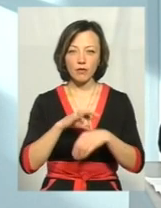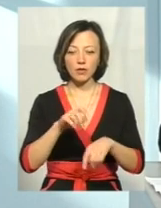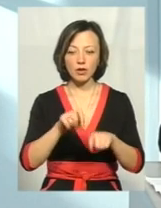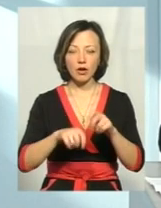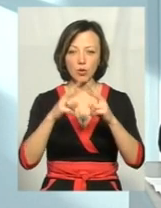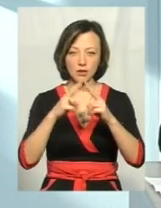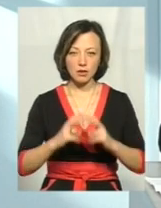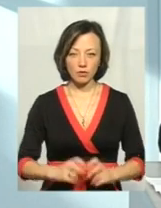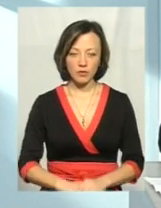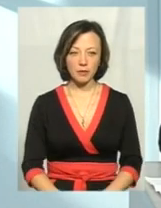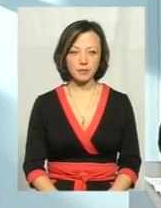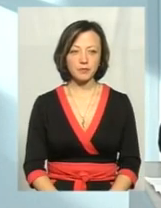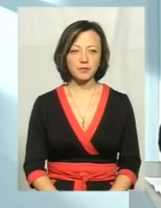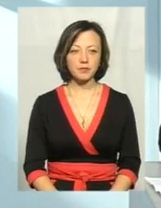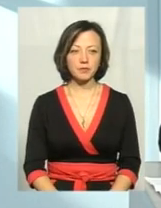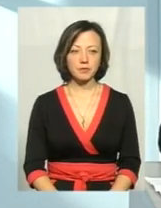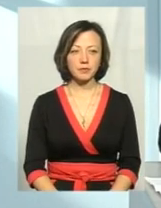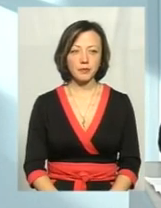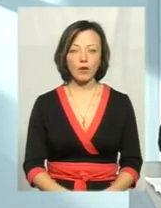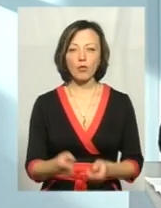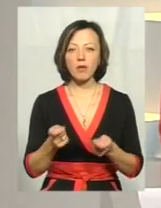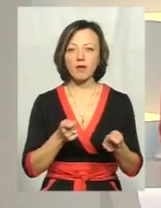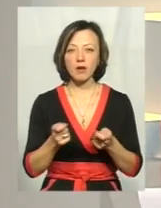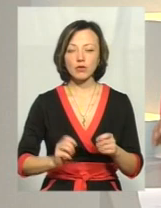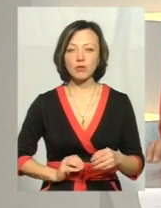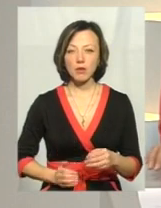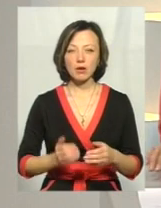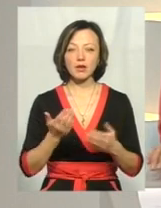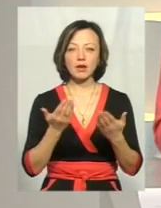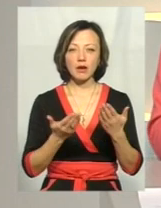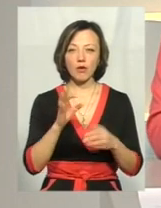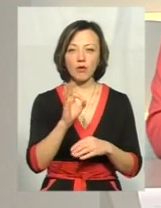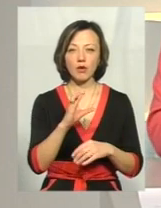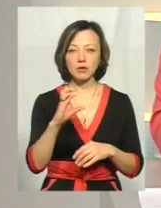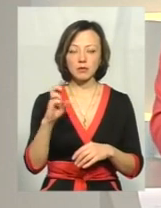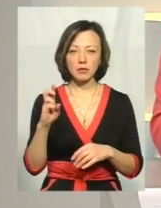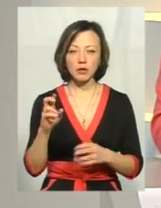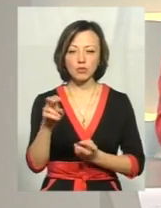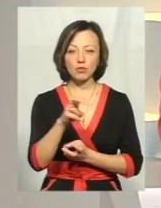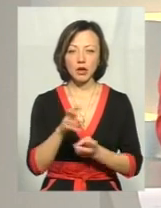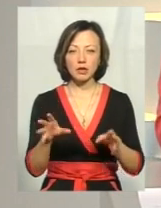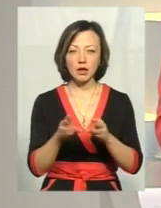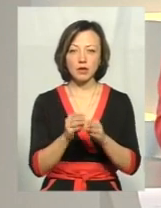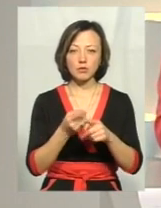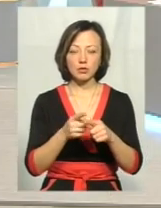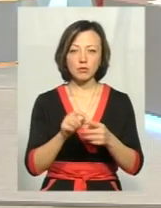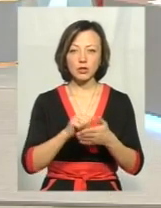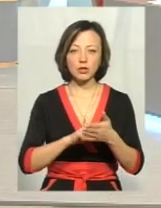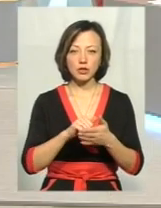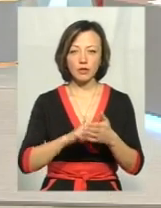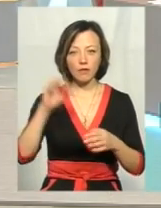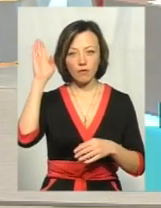розслідування. В управляючу компанію, яка відповідає за будинок або ОСББ. І шукати разом цю причину, і з